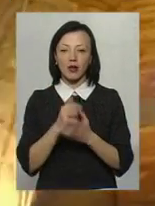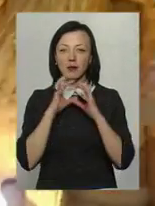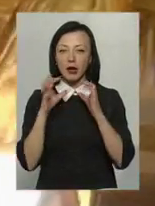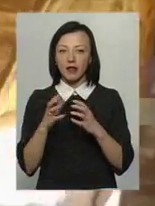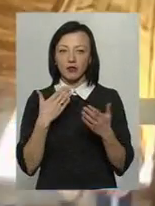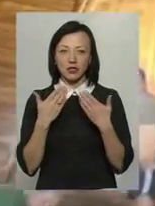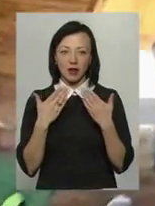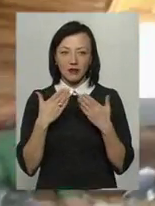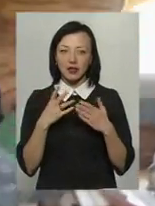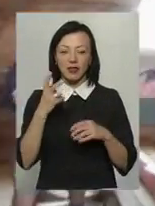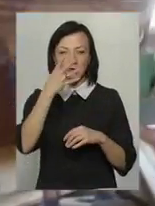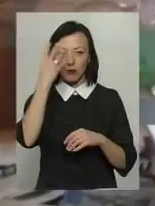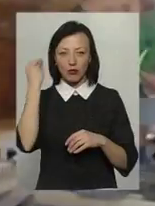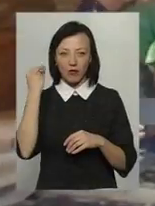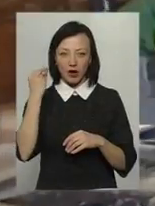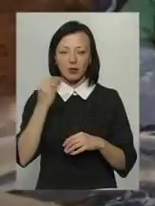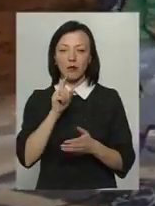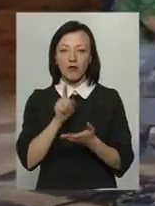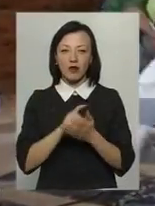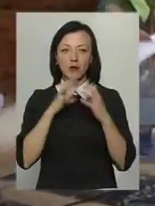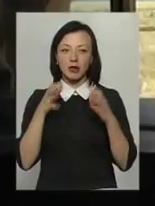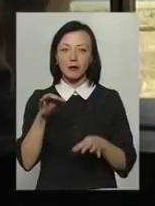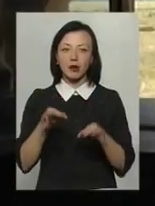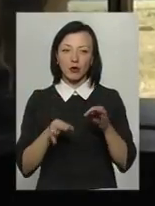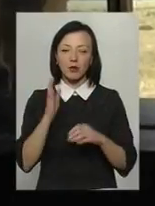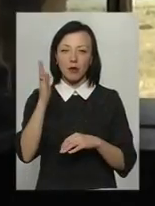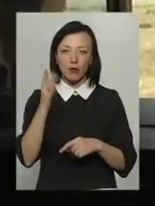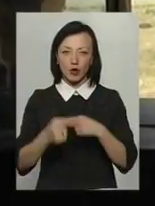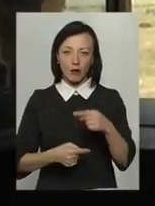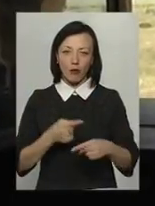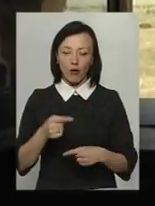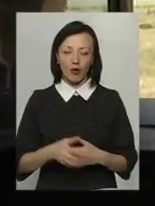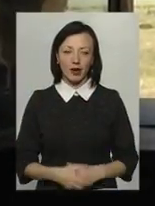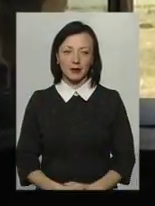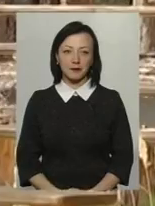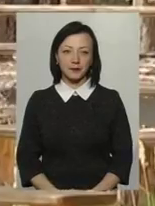до неї ставитися і не забувати. Ми повинні берегти природу для майбутніх поколінь.